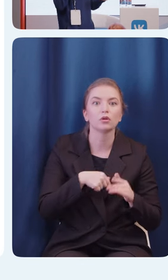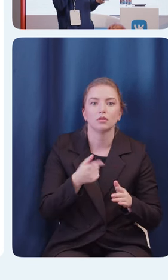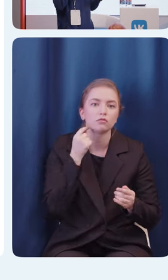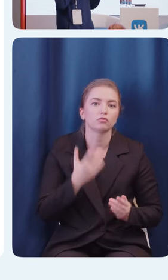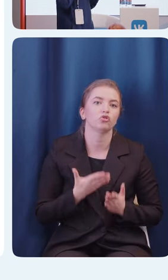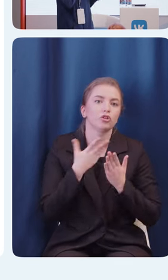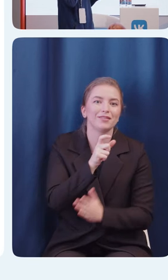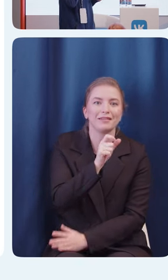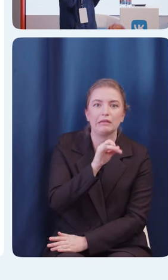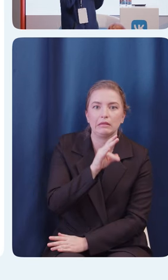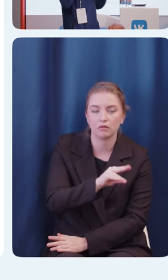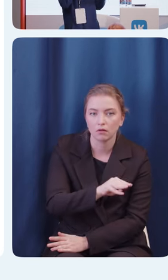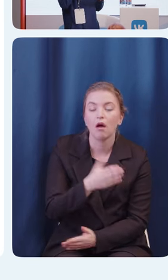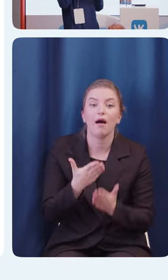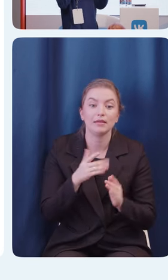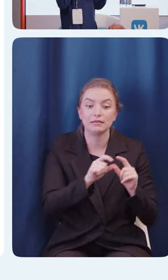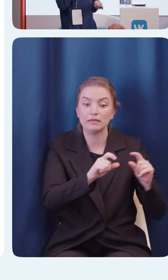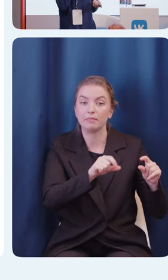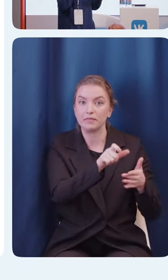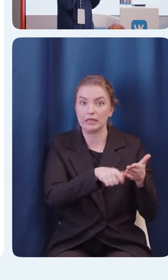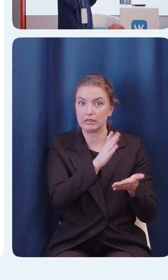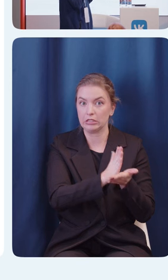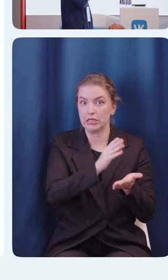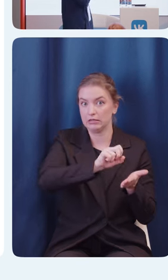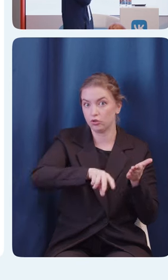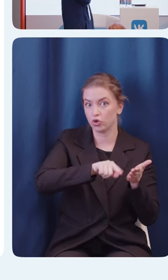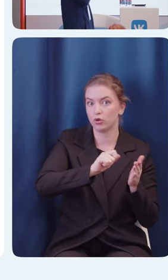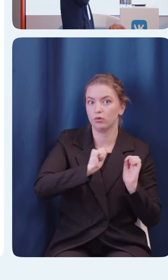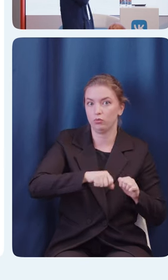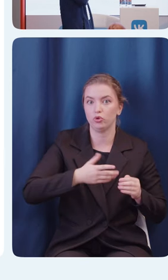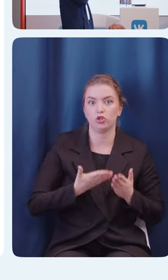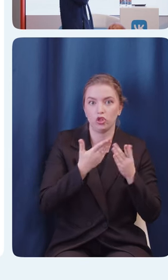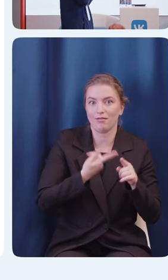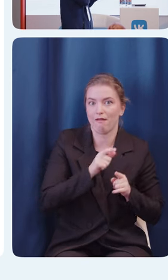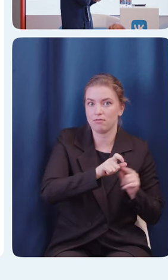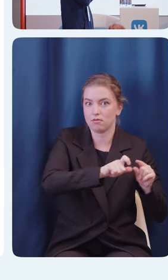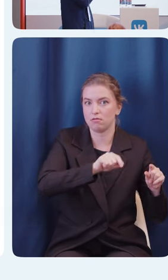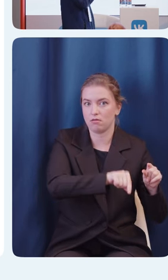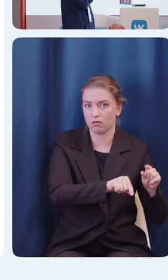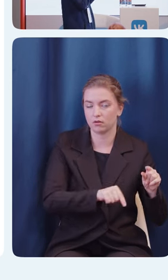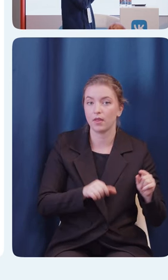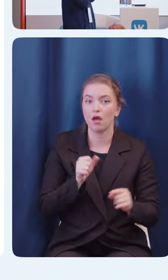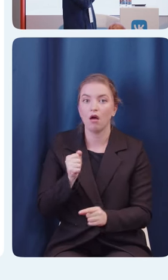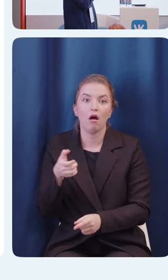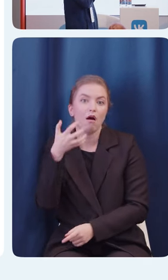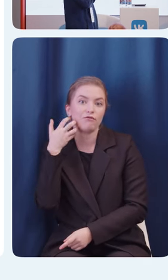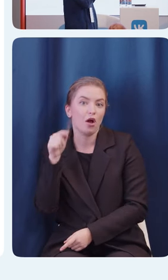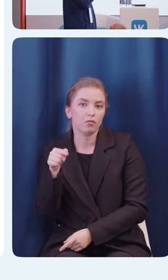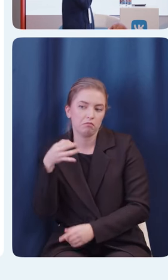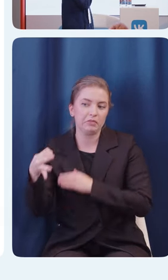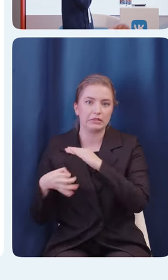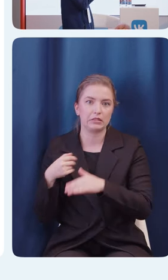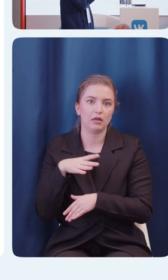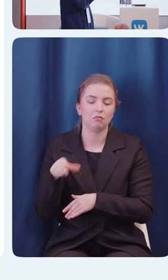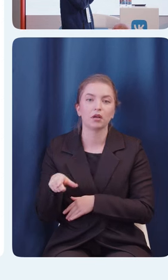какой-то введенный текст, зачитается, собственно, этот текст. В iOS ребята подсказали, что нужно для полей